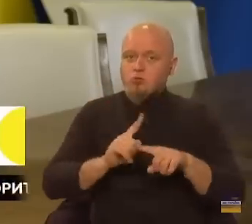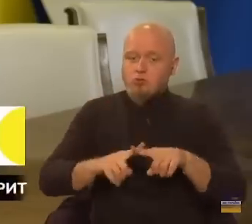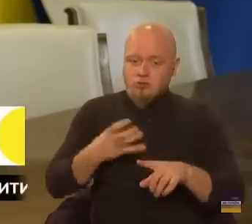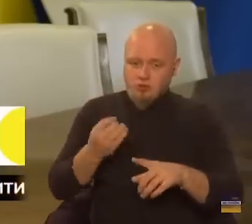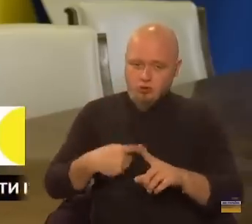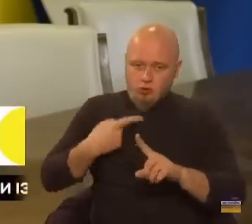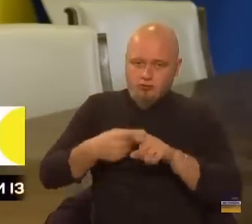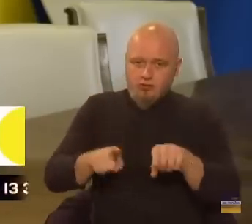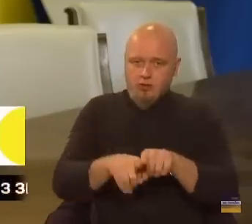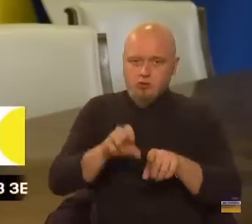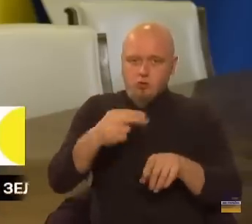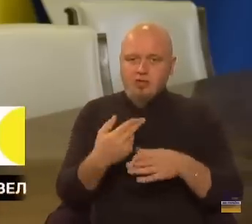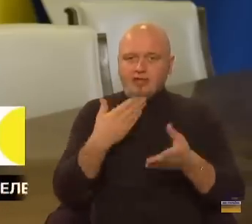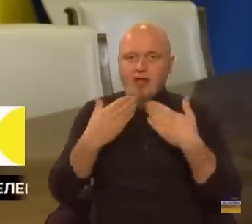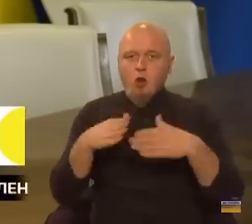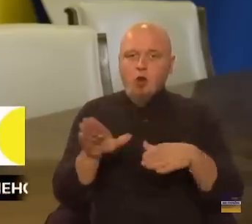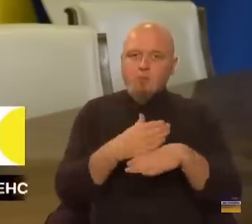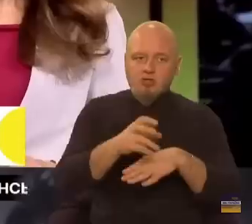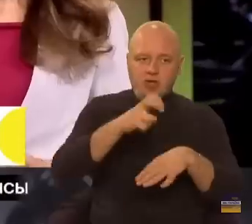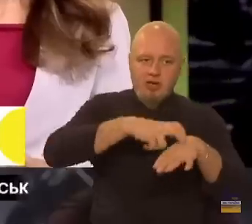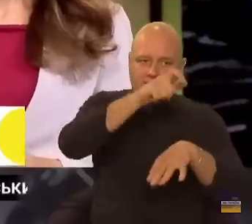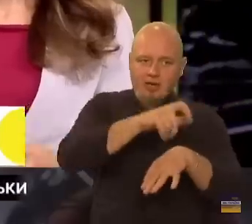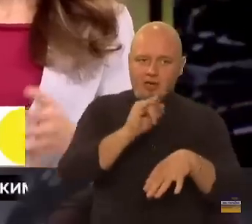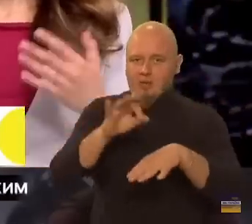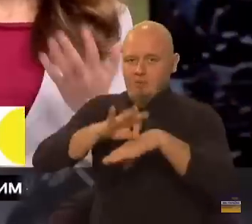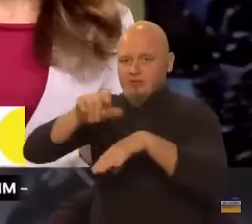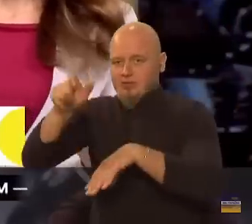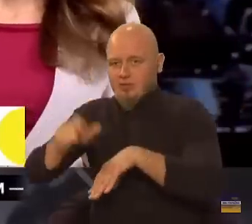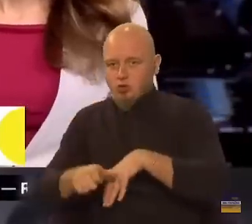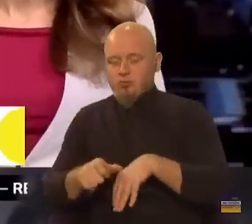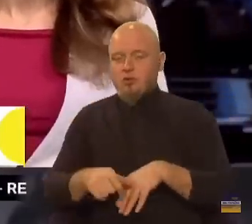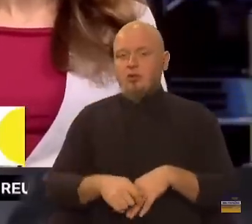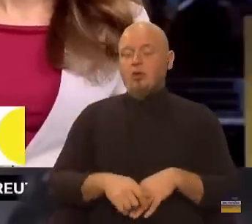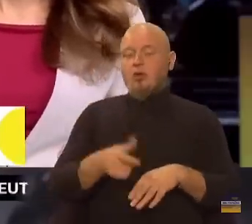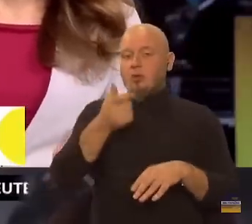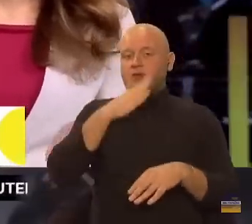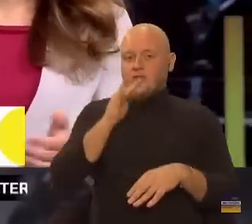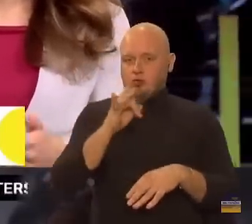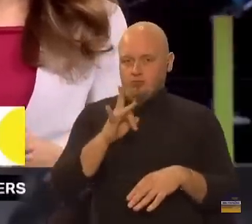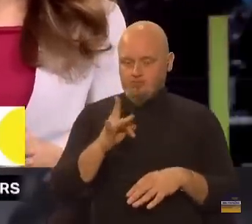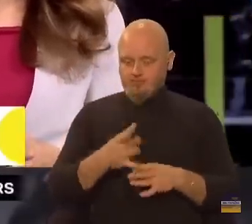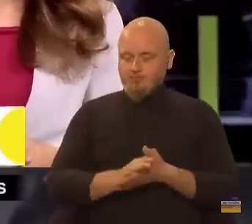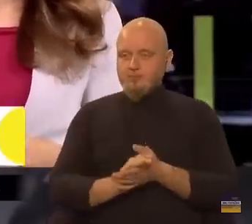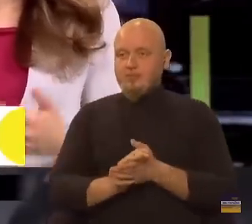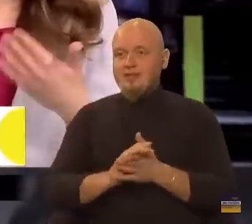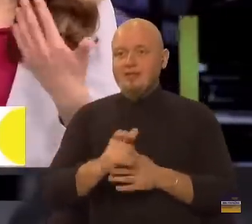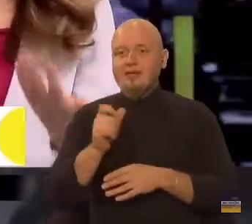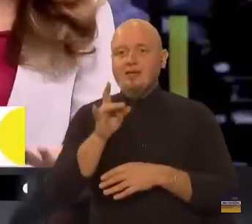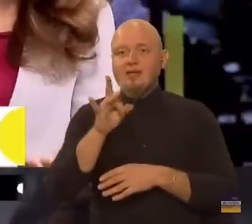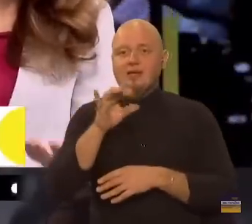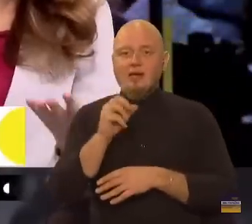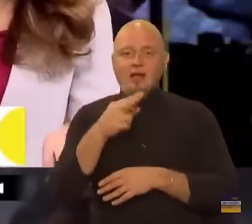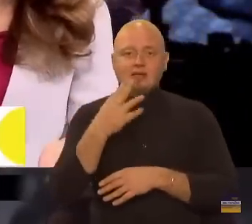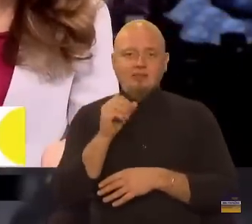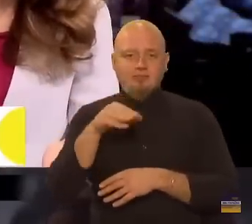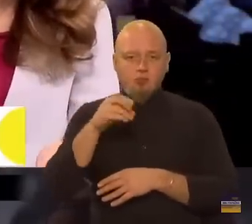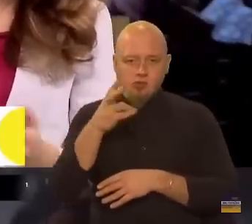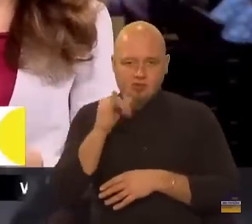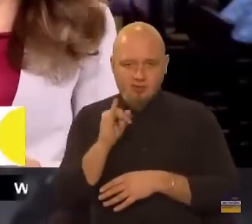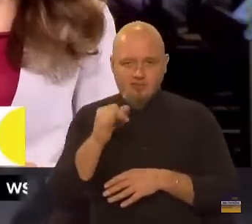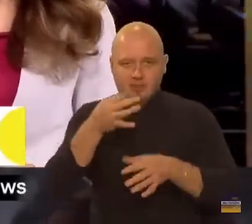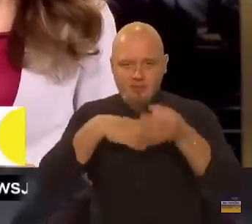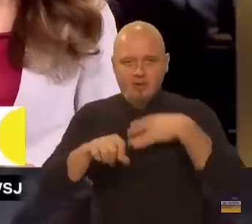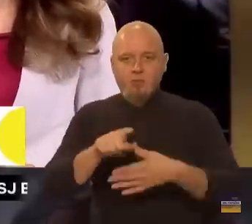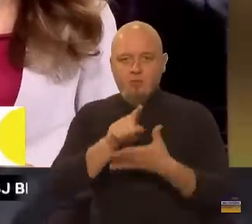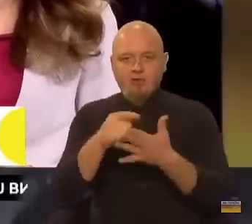додатковий такий соціальний діалог між лікарем і пацієнтом. Пане Вікторе, але ні, та правда, діти рецептурні препарати, хоча й мають і зараз